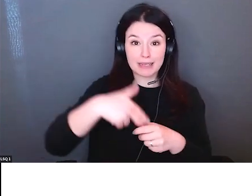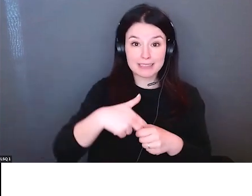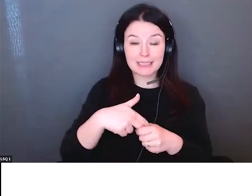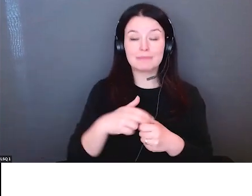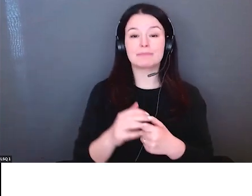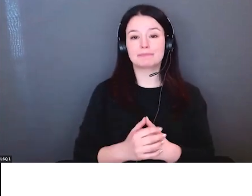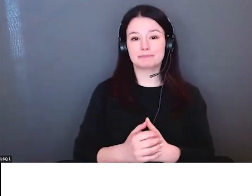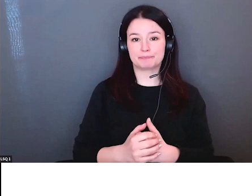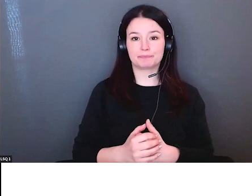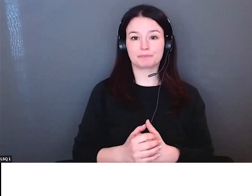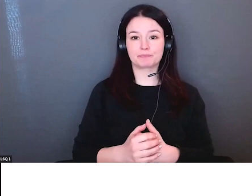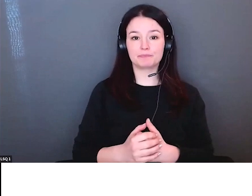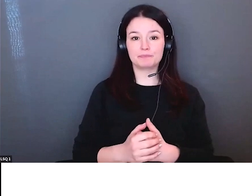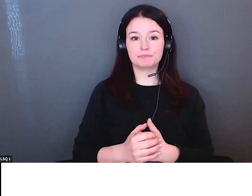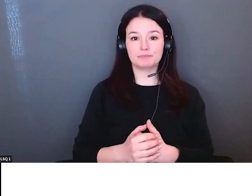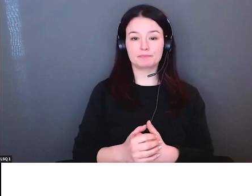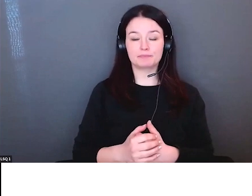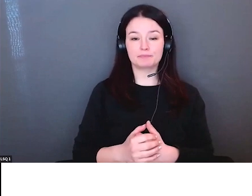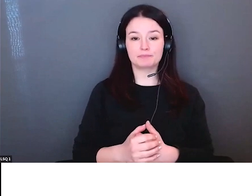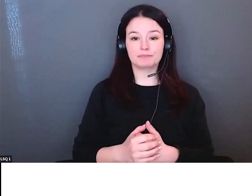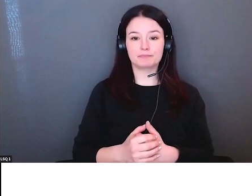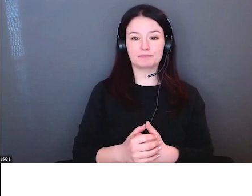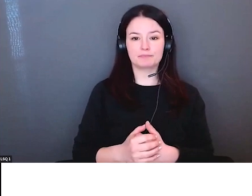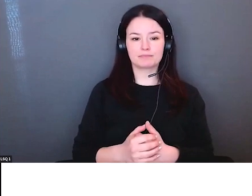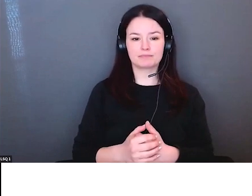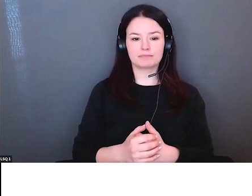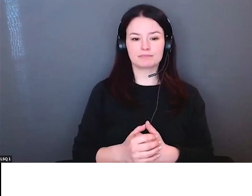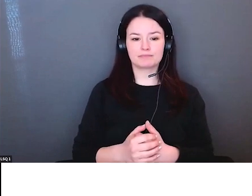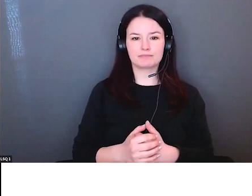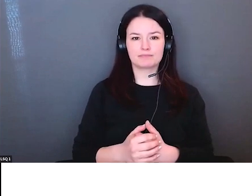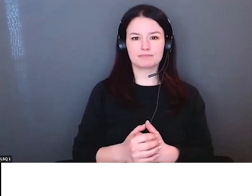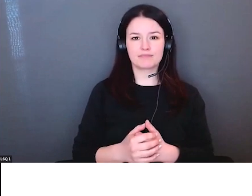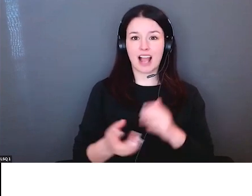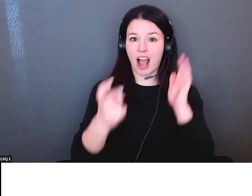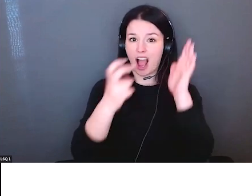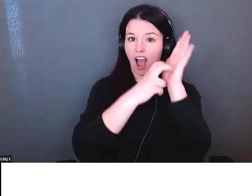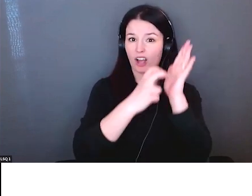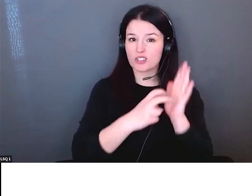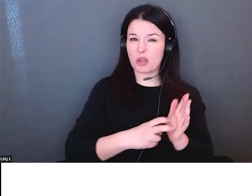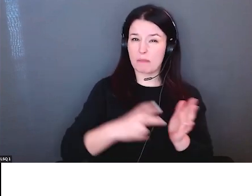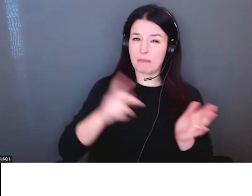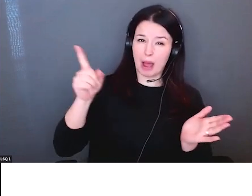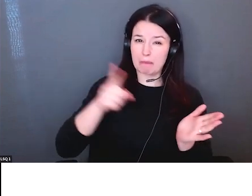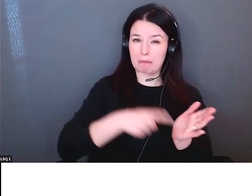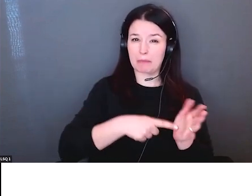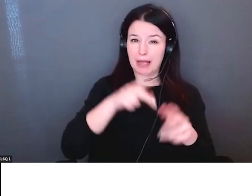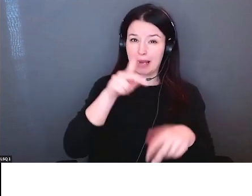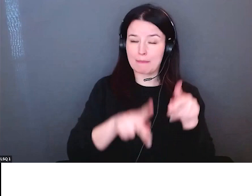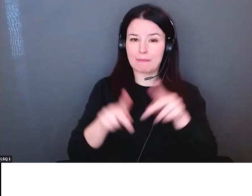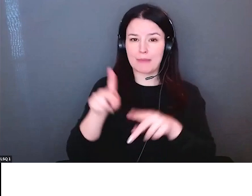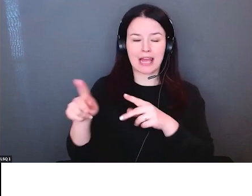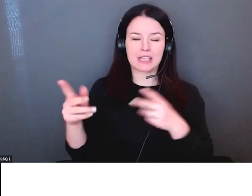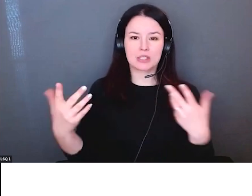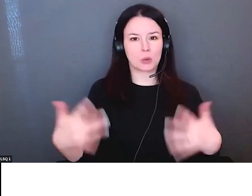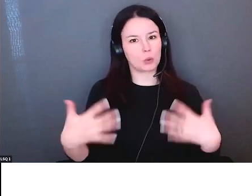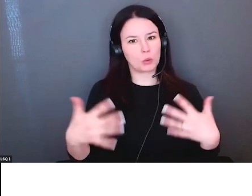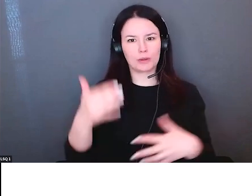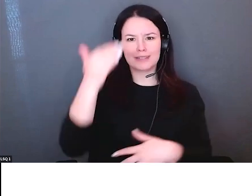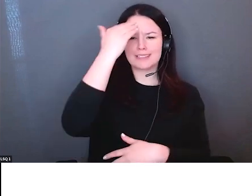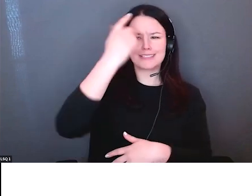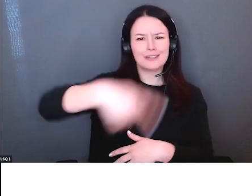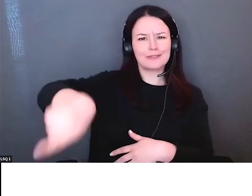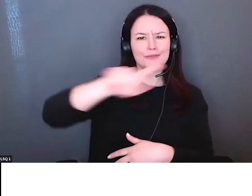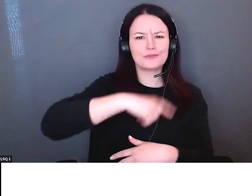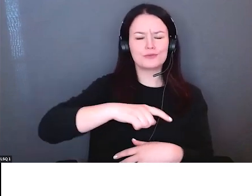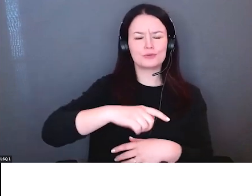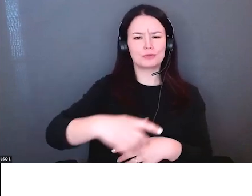donc on aimerait vous offrir le soutien nécessaire, que ce soit en français ou en anglais.